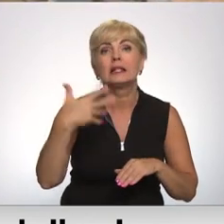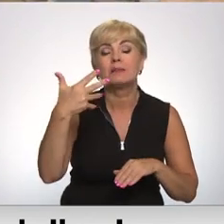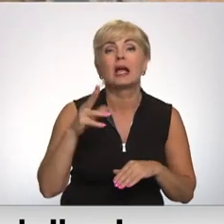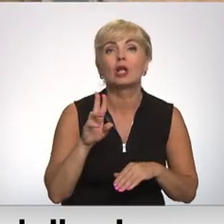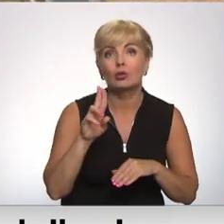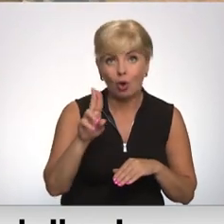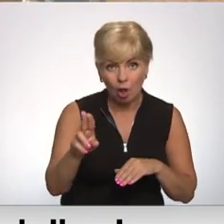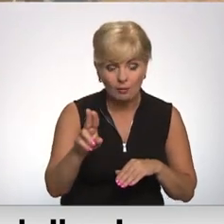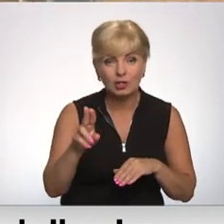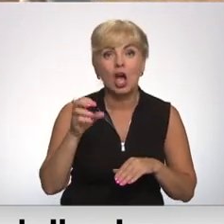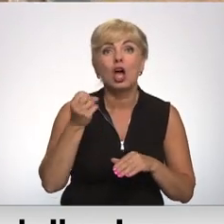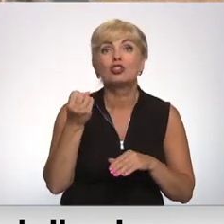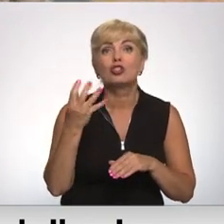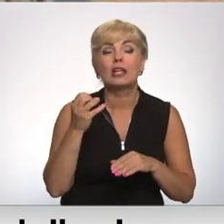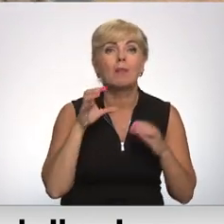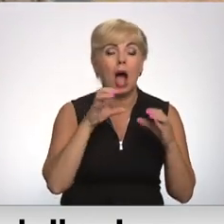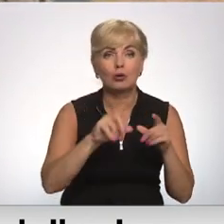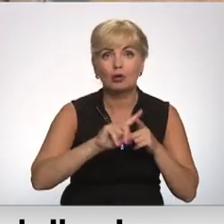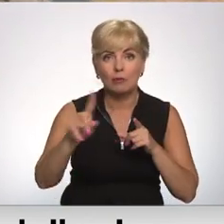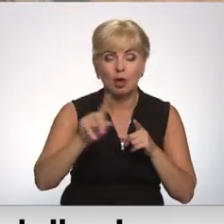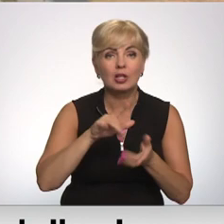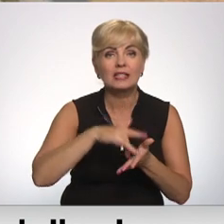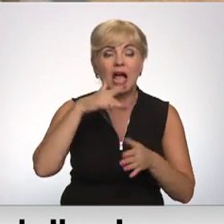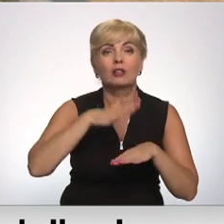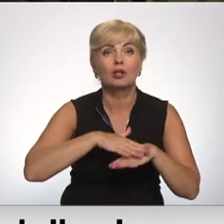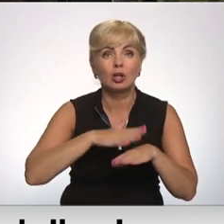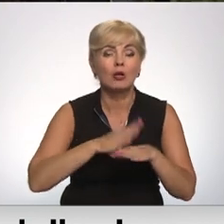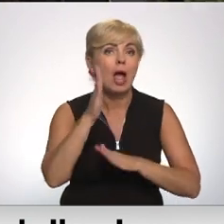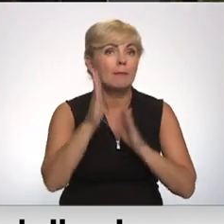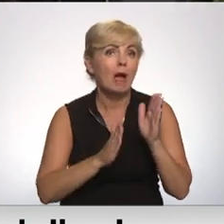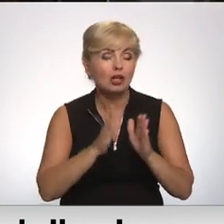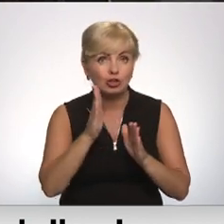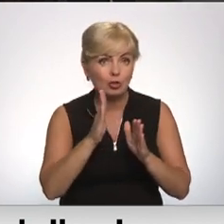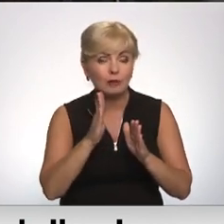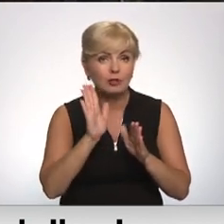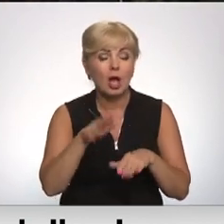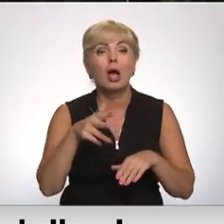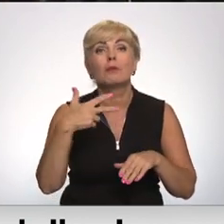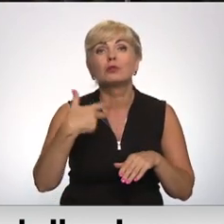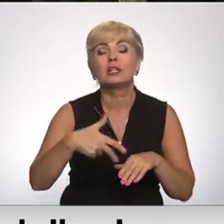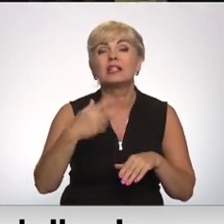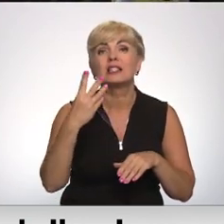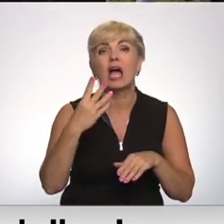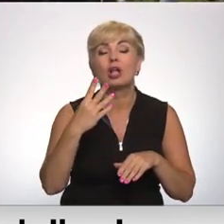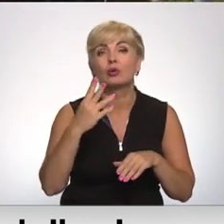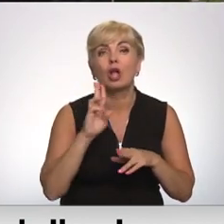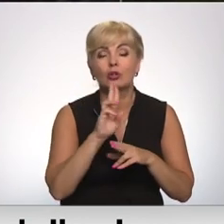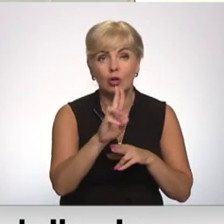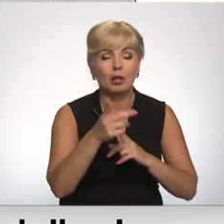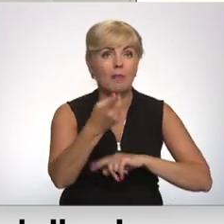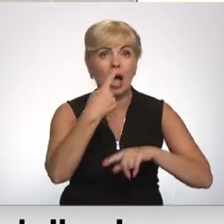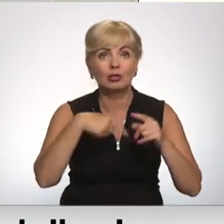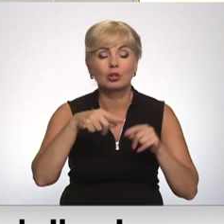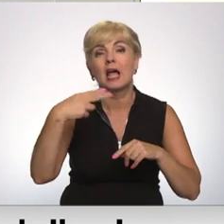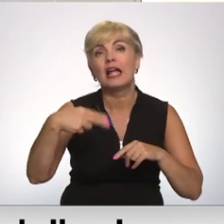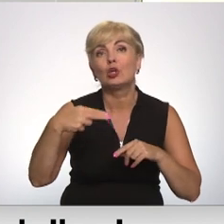troleibus. 14. autobas maršrotā Centrāldierbusu mešķījums kursējas 34. troleibus. Kā arī atgriezīsies 20.